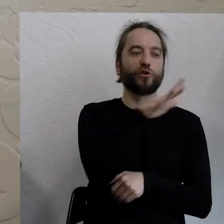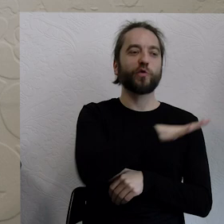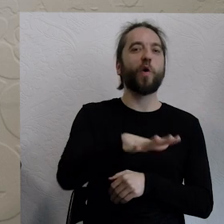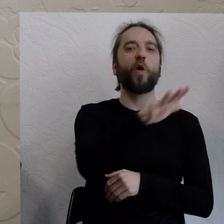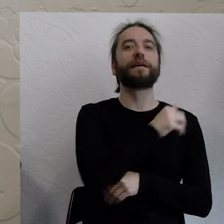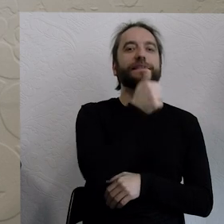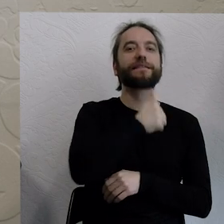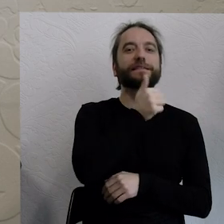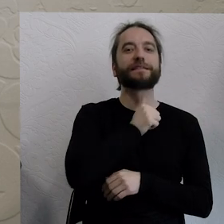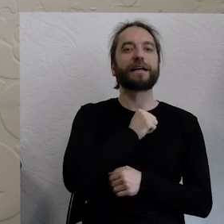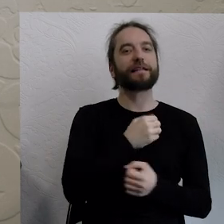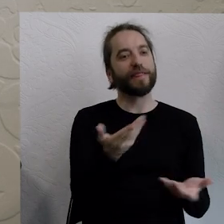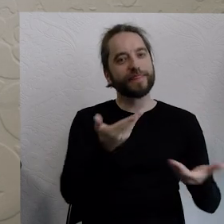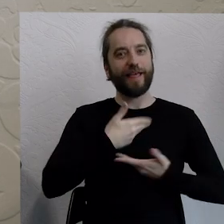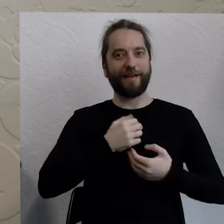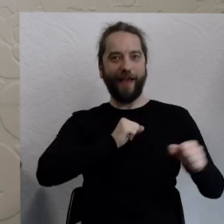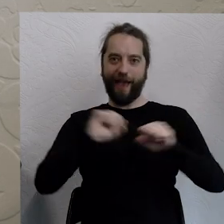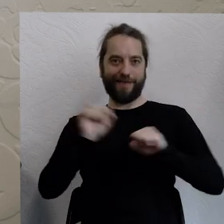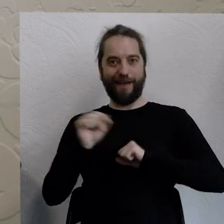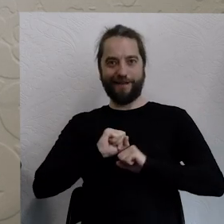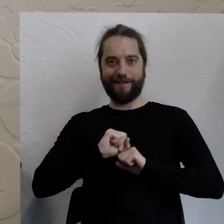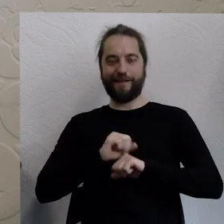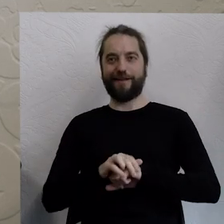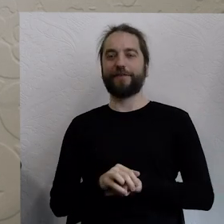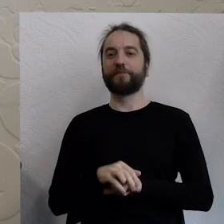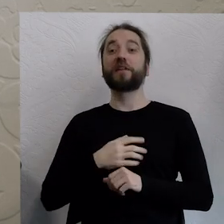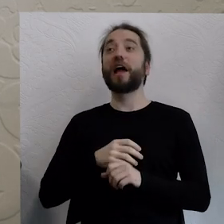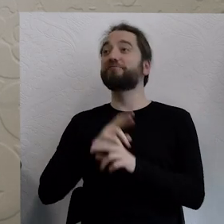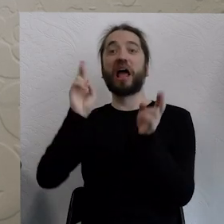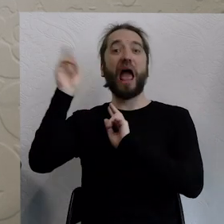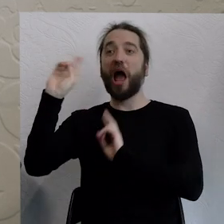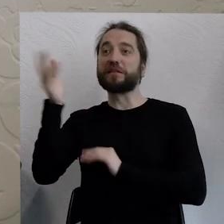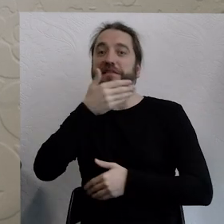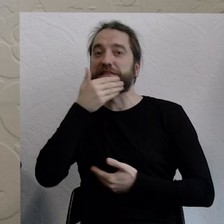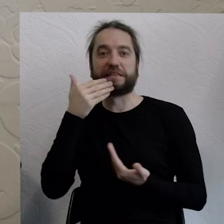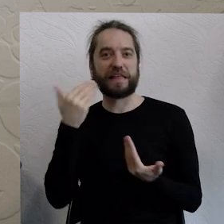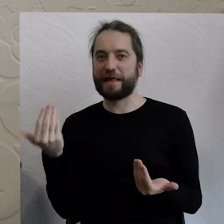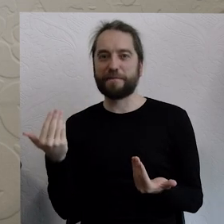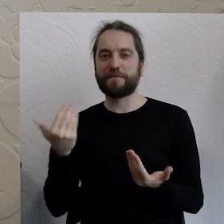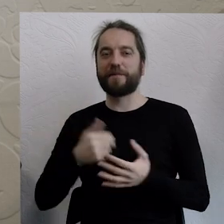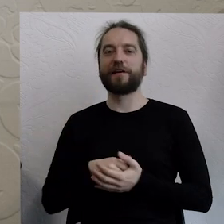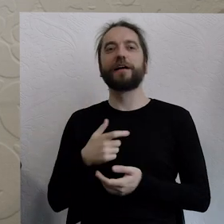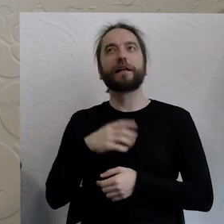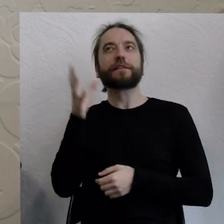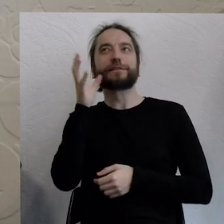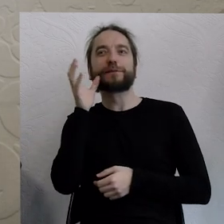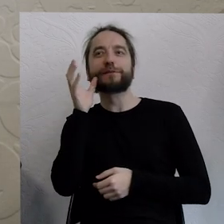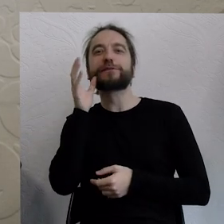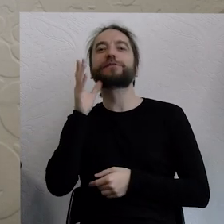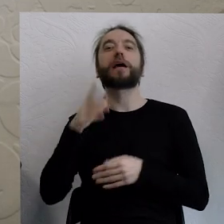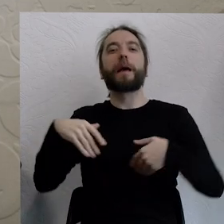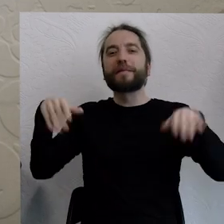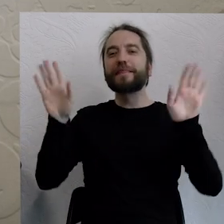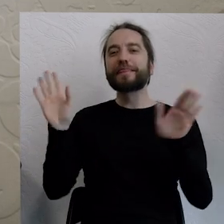głęboko przyjemno, dodające energii. Nie ma też hałasu. Słyszę troszkę śpiewu ptaków,